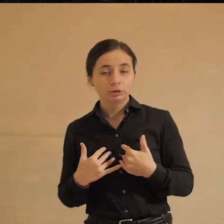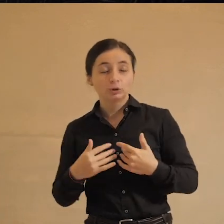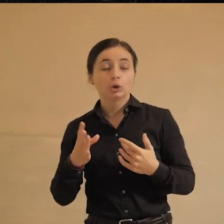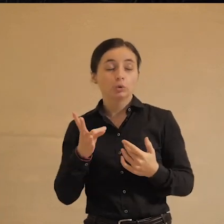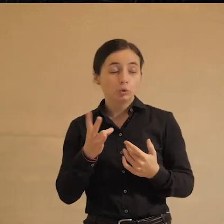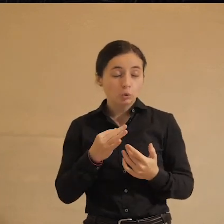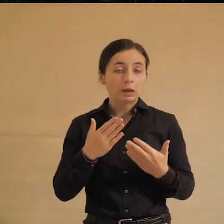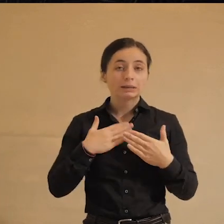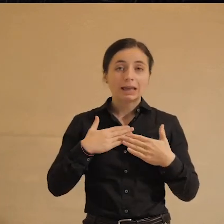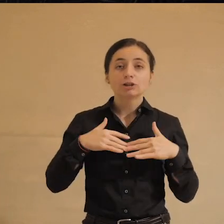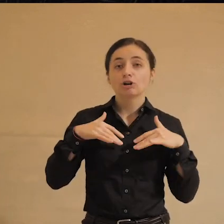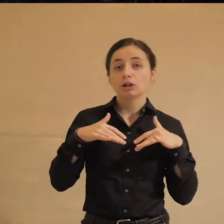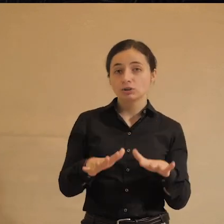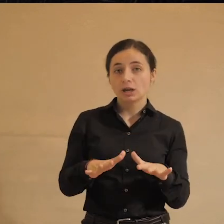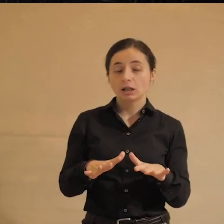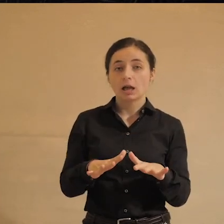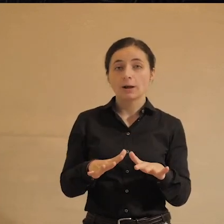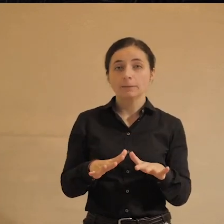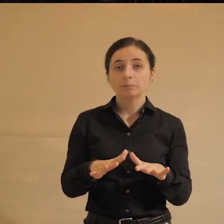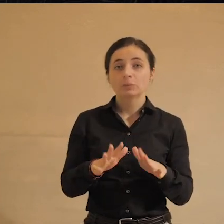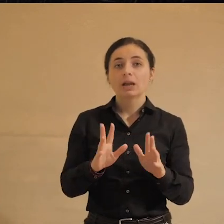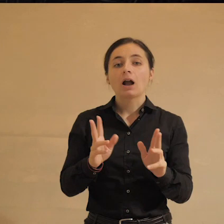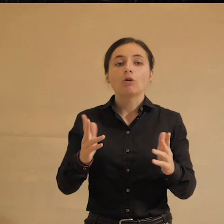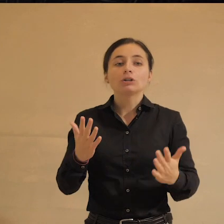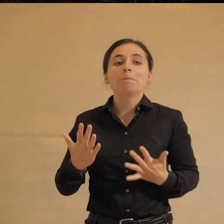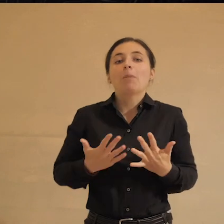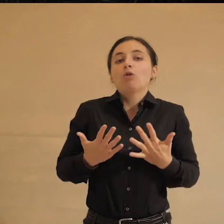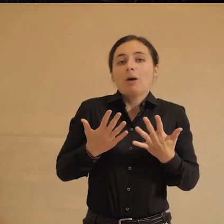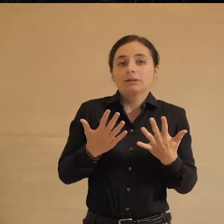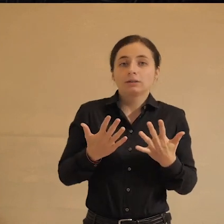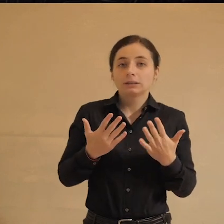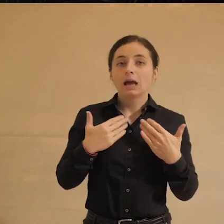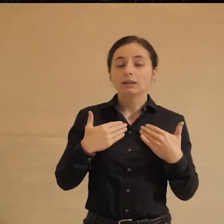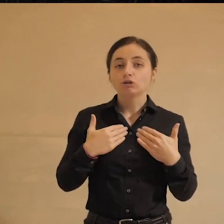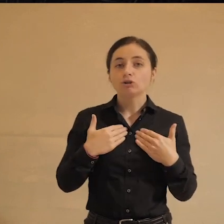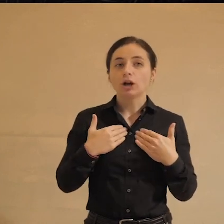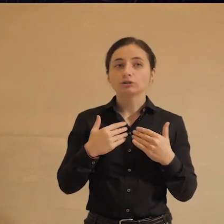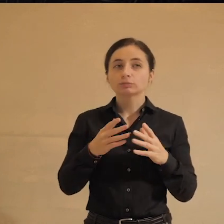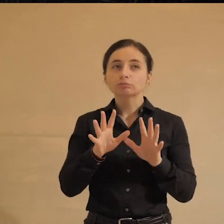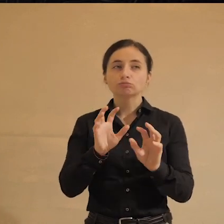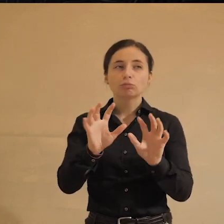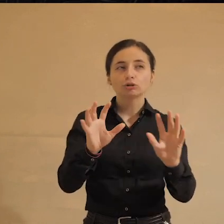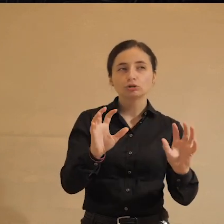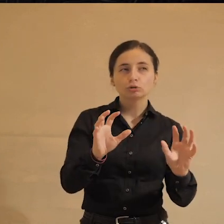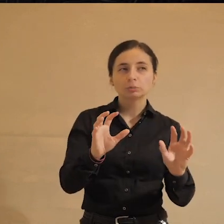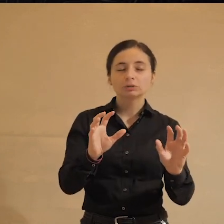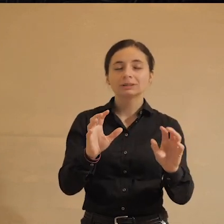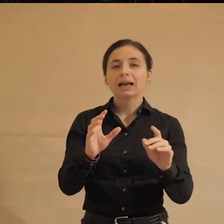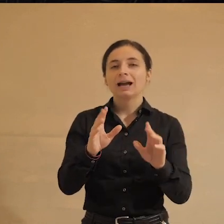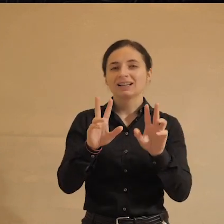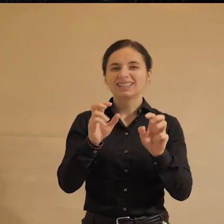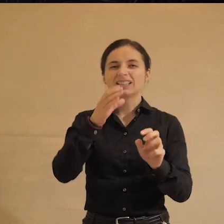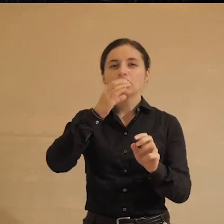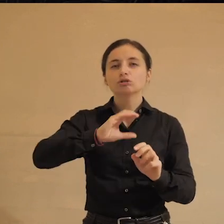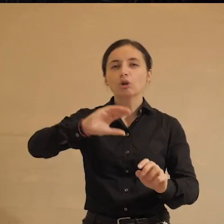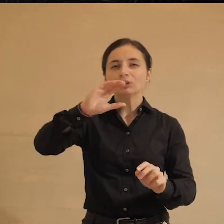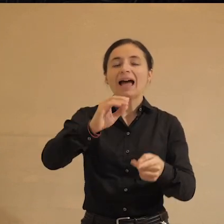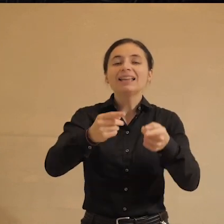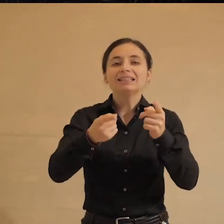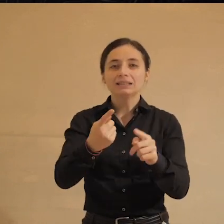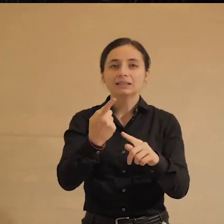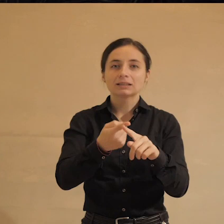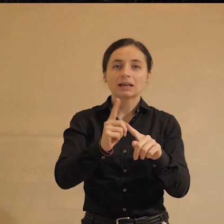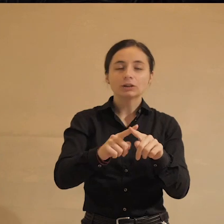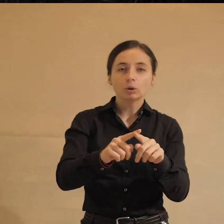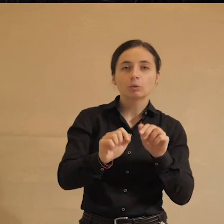опять же, наше дело не кого-то подбадривать. Наше дело постараться ощупать невидимого слона истины с той стороны, до которой